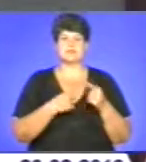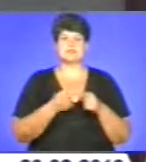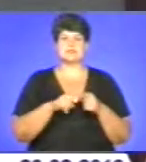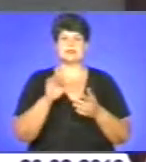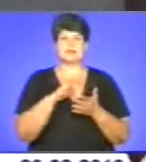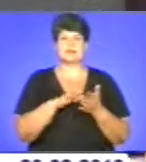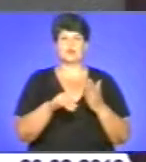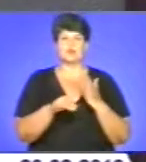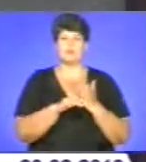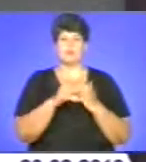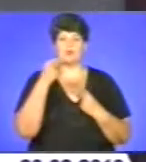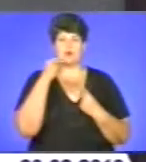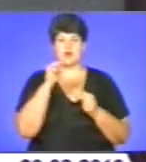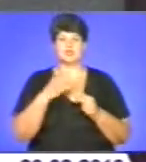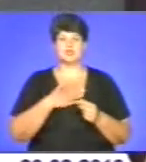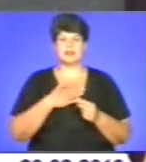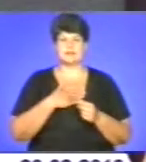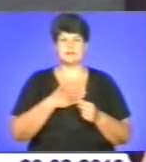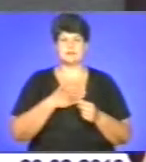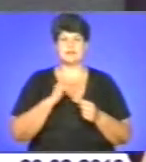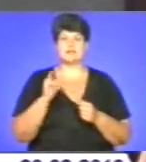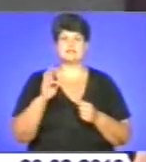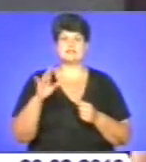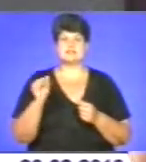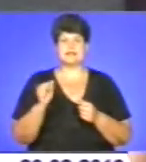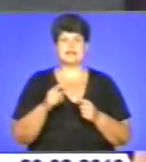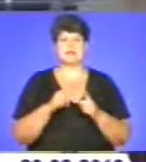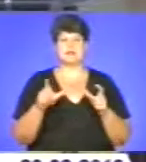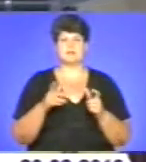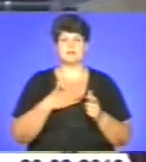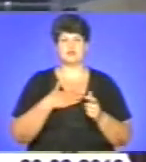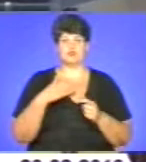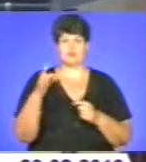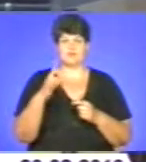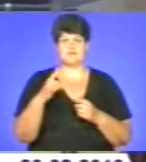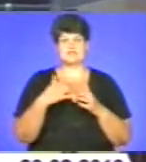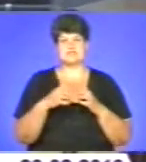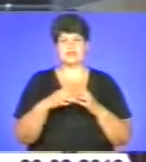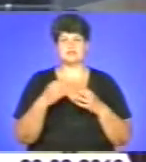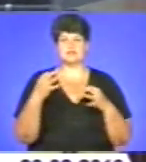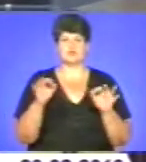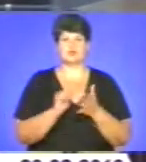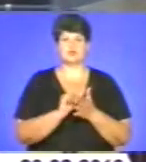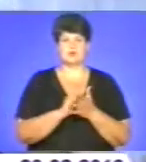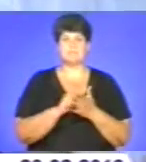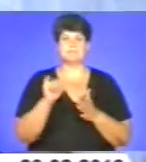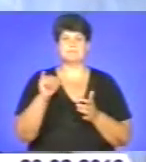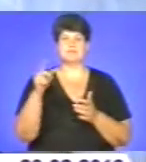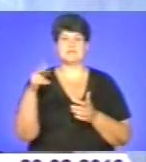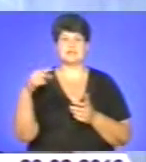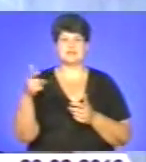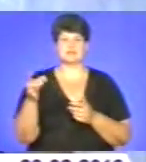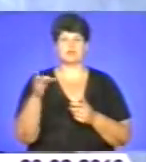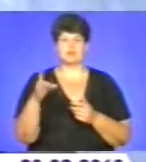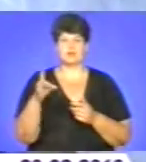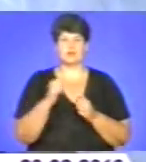допоможе покращити нас інвестиційний клімат у нашому районі. В середньому, за дозвільними документами, у Підгаєцькому районі